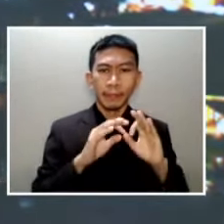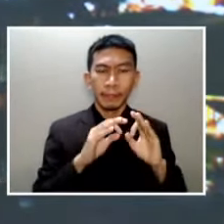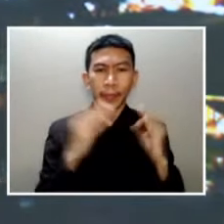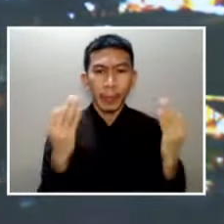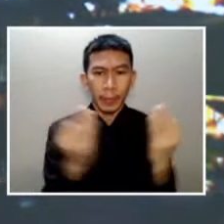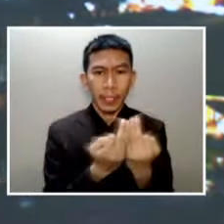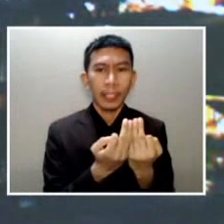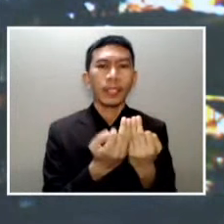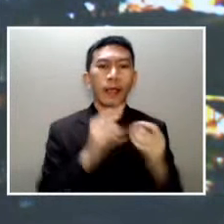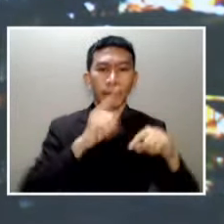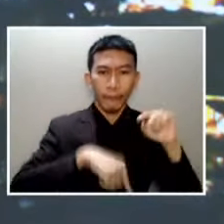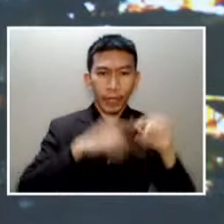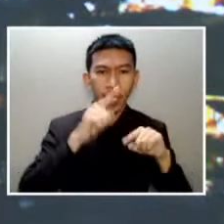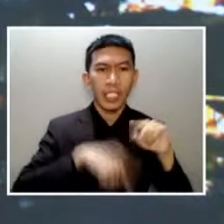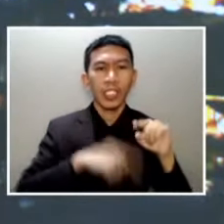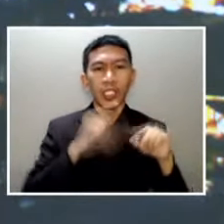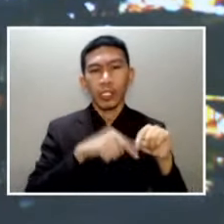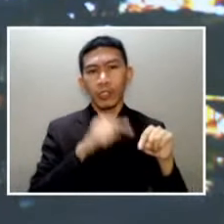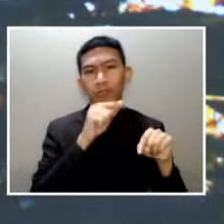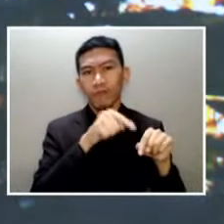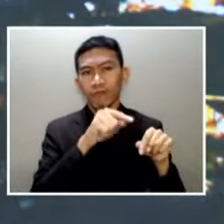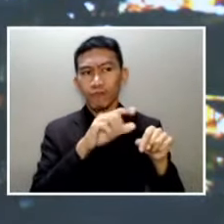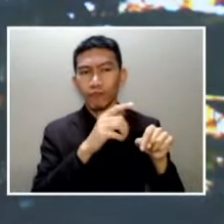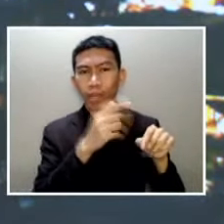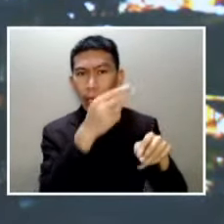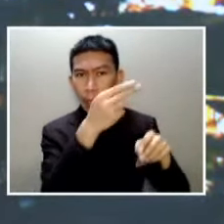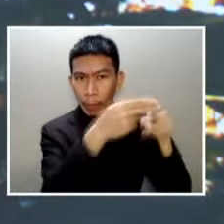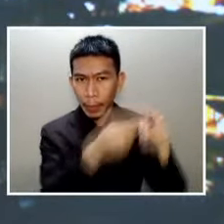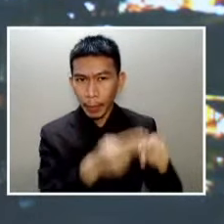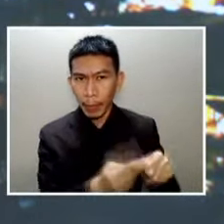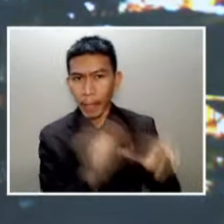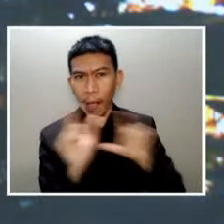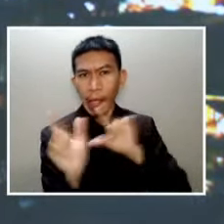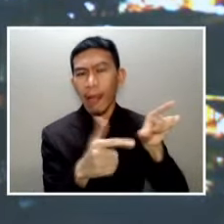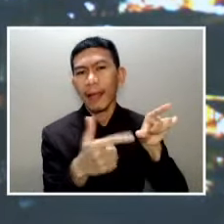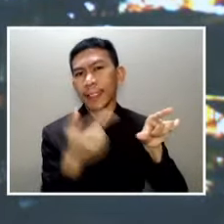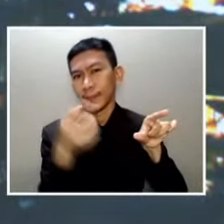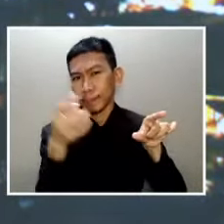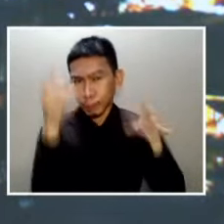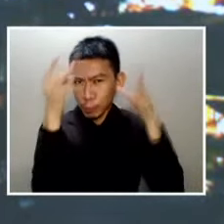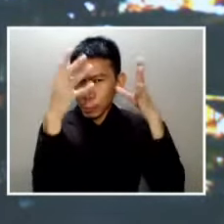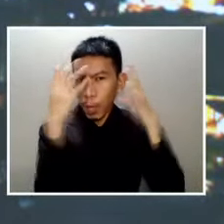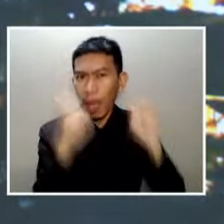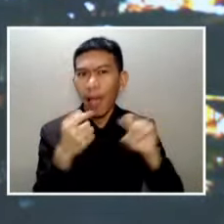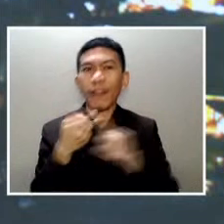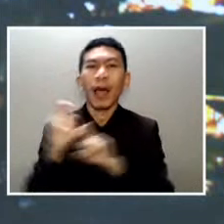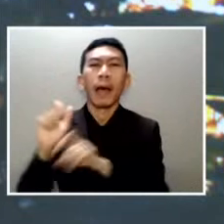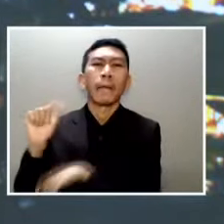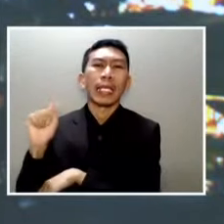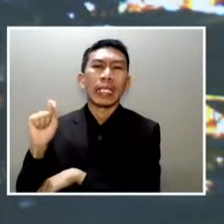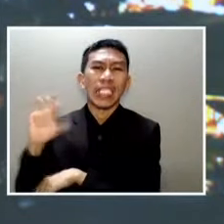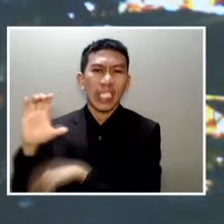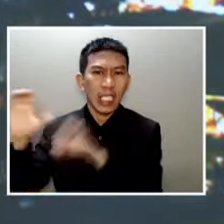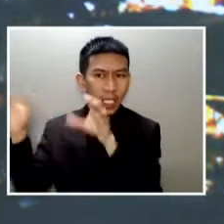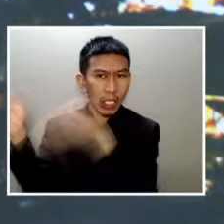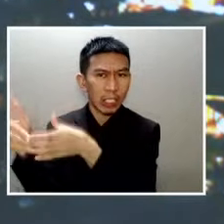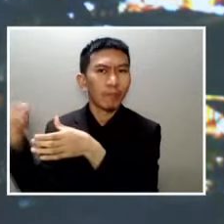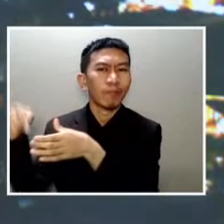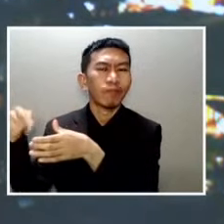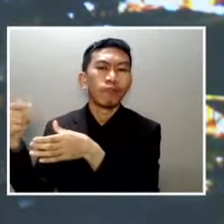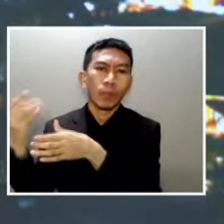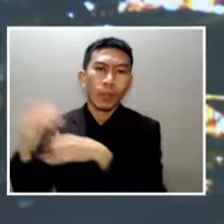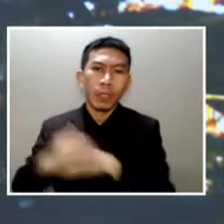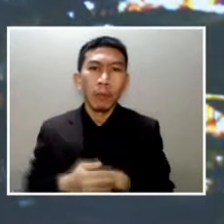kaibigan ng mga nabasagang terorista ng Anti-Terror Council dahil maaari mo na silang magdamay o itawid sa isyo